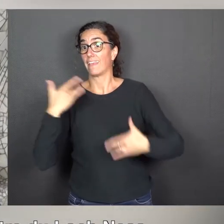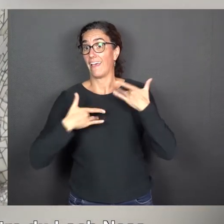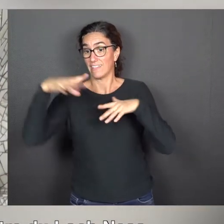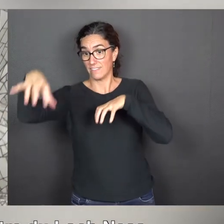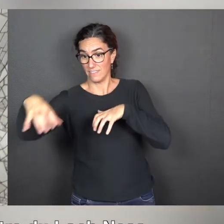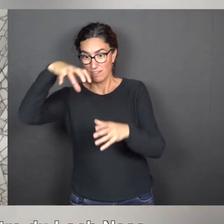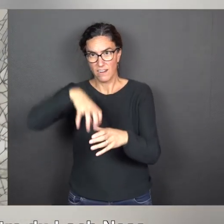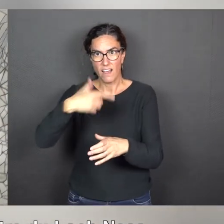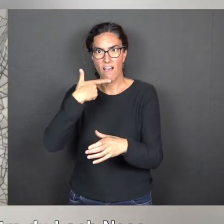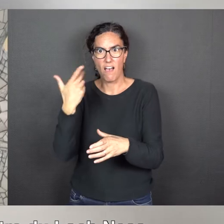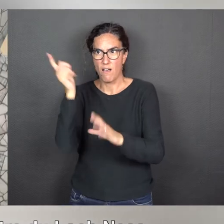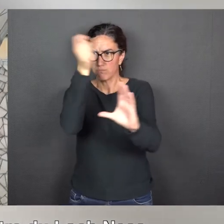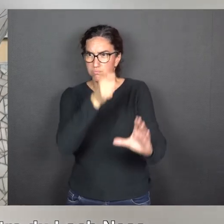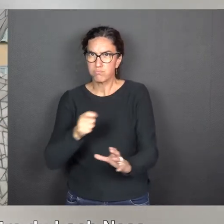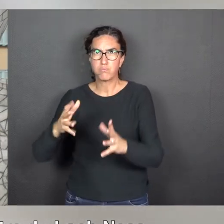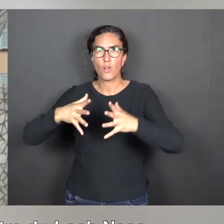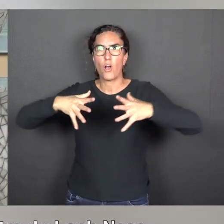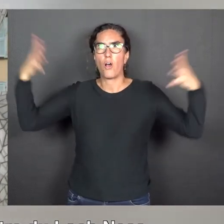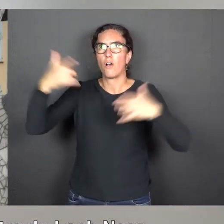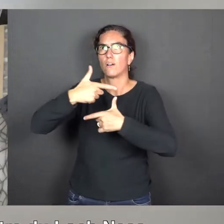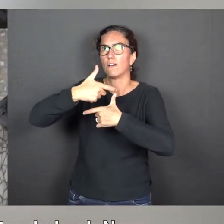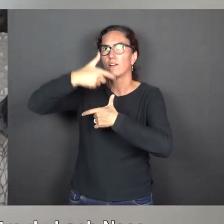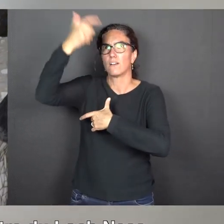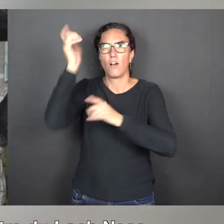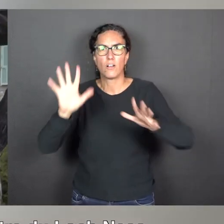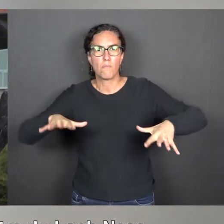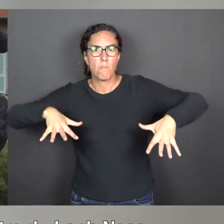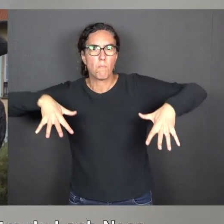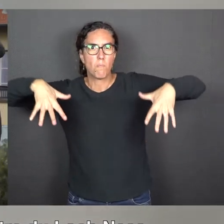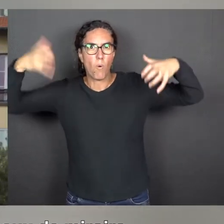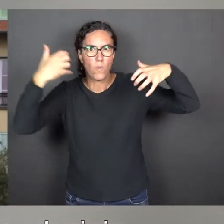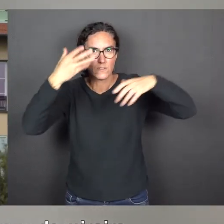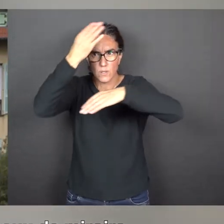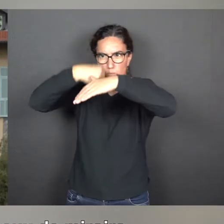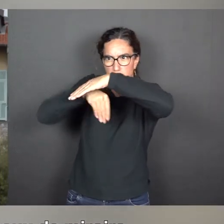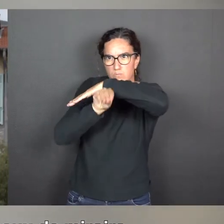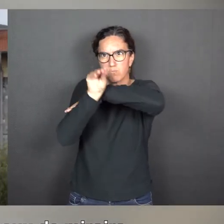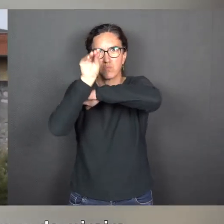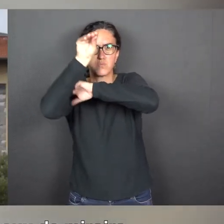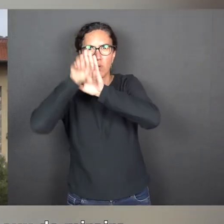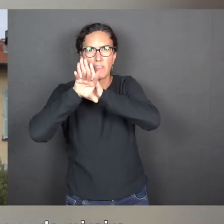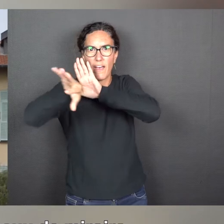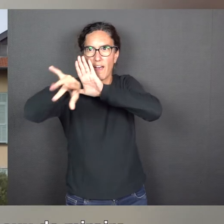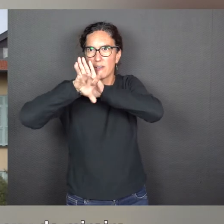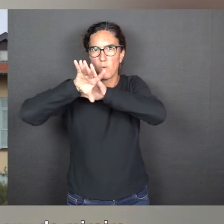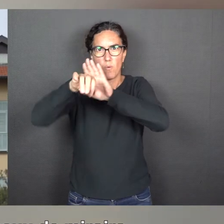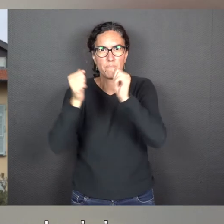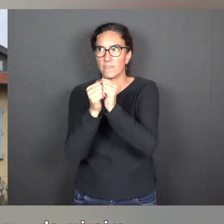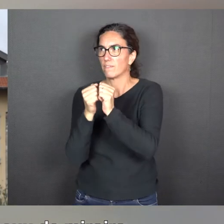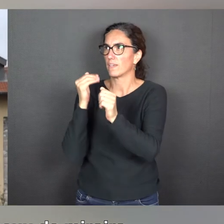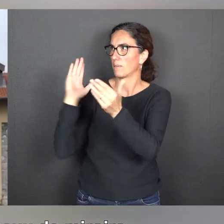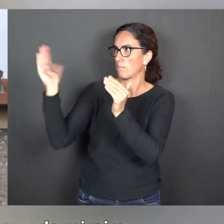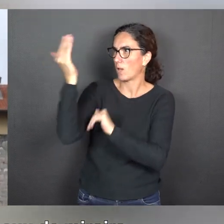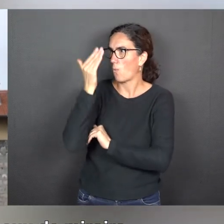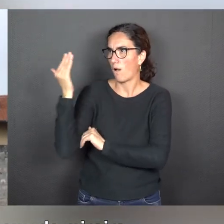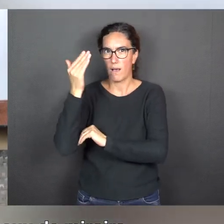un dragon, le monstre du Loch Ness, qui est une figure géante, un peu mythologique, recouverte de petits morceaux de miroirs